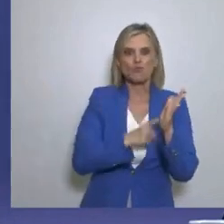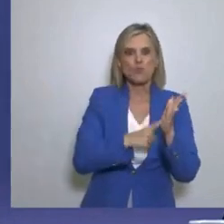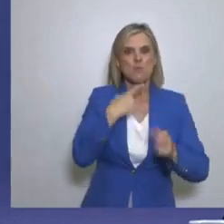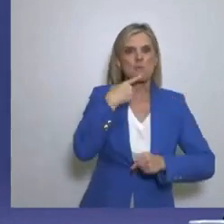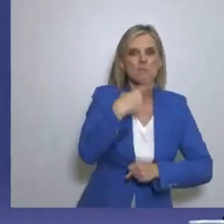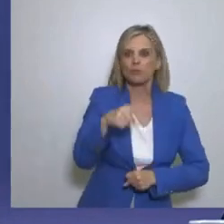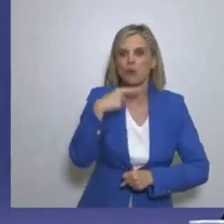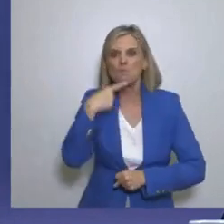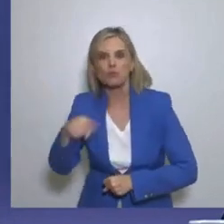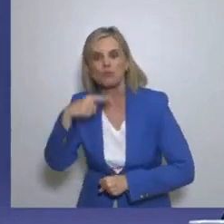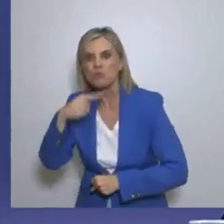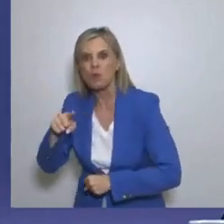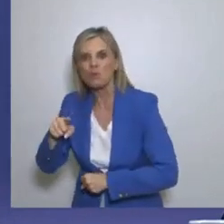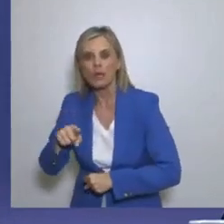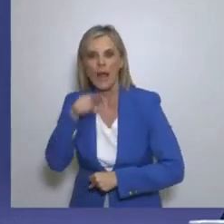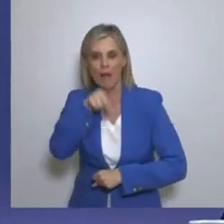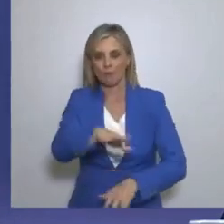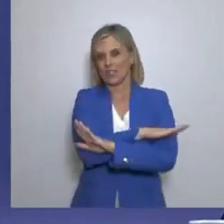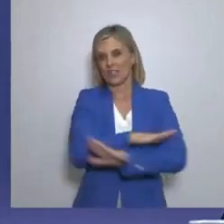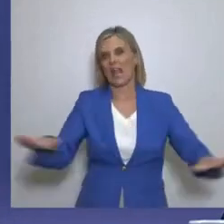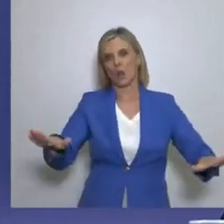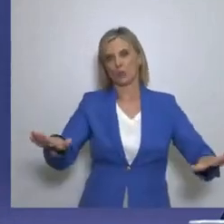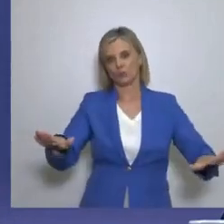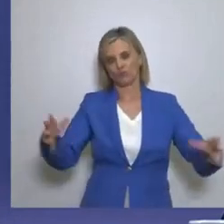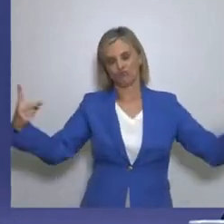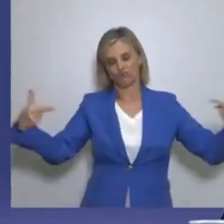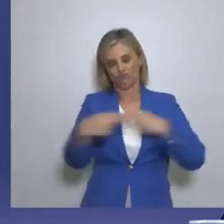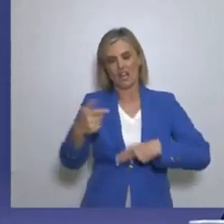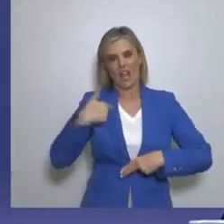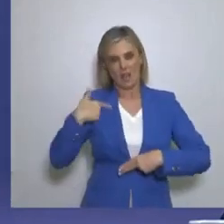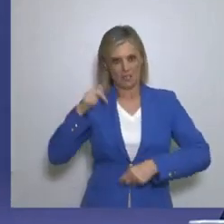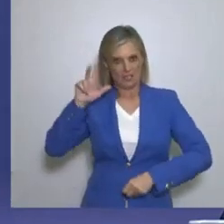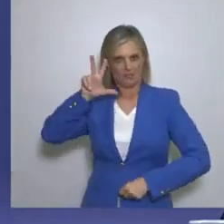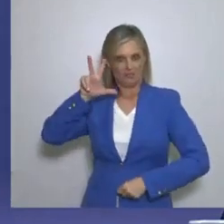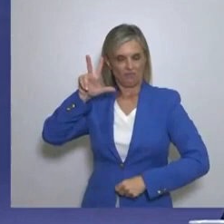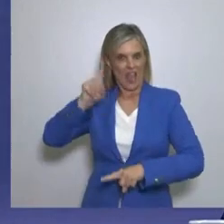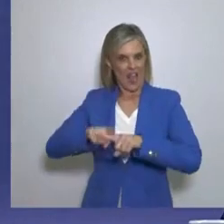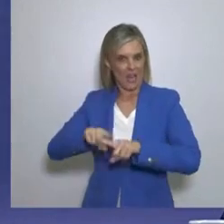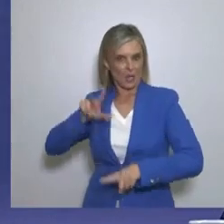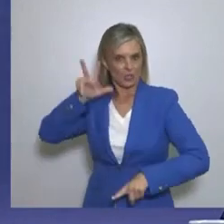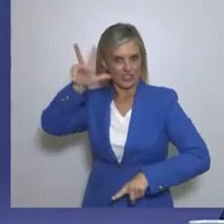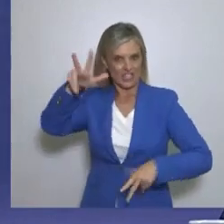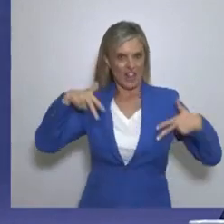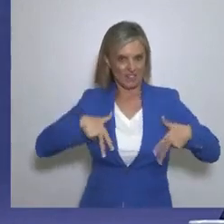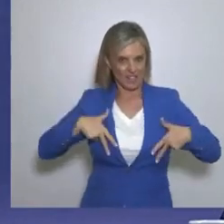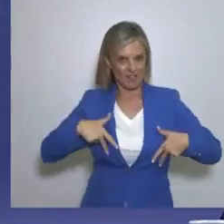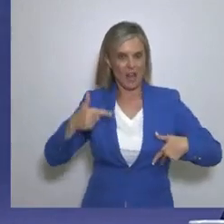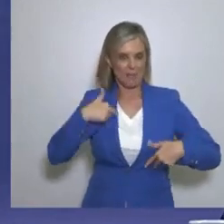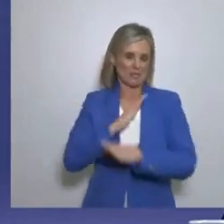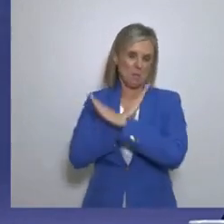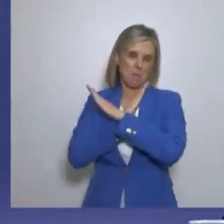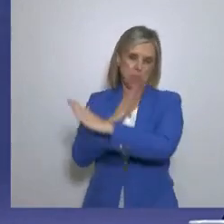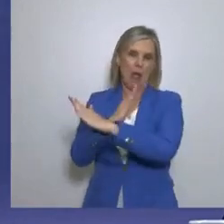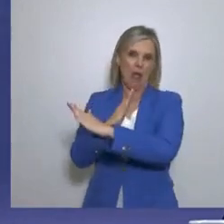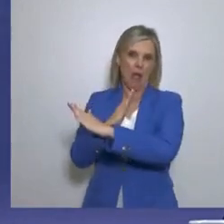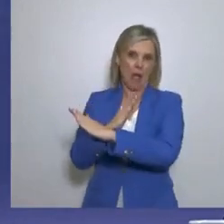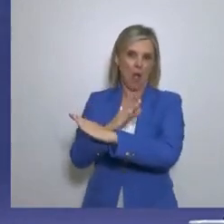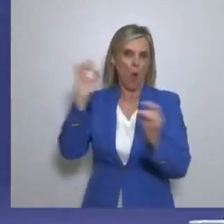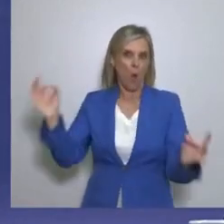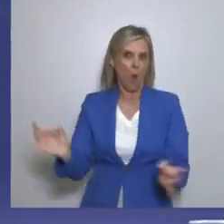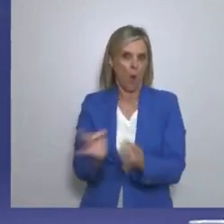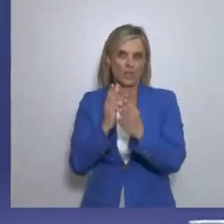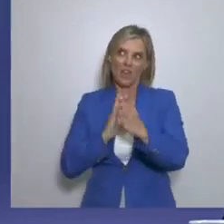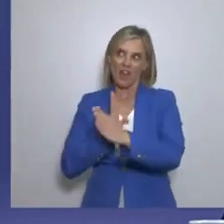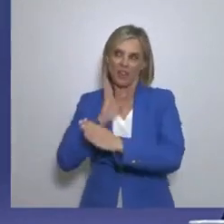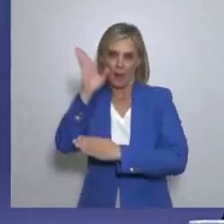προσβάλλετε παγκοσμίως. Αυτό θα τελειώσει με συνελεύση Ελλήνων συνελεύση κυβέρνηση. Ιδιαίτερα όταν φανεύουμε στο τμήμα της